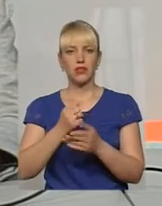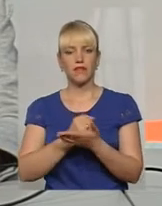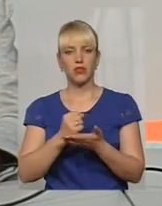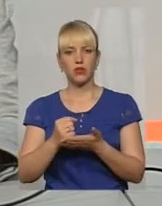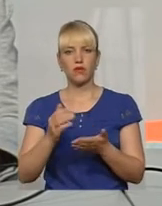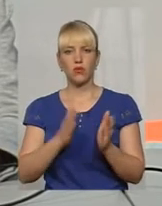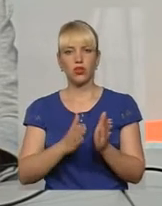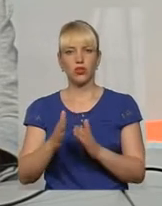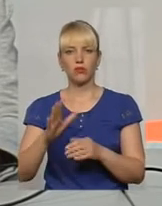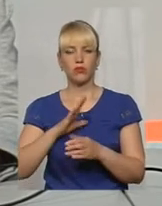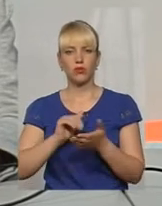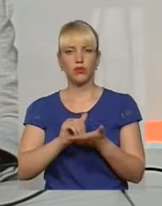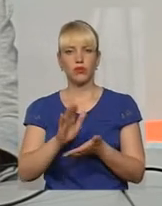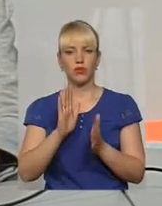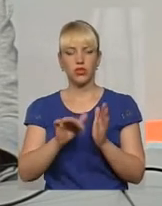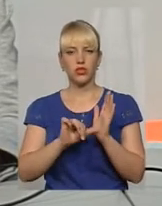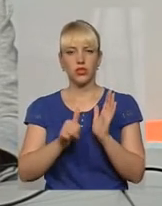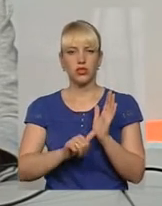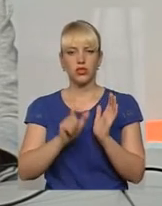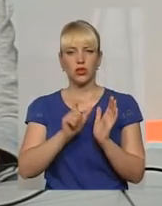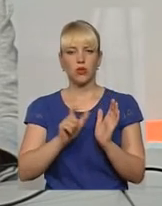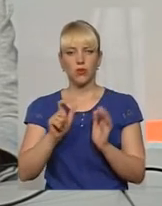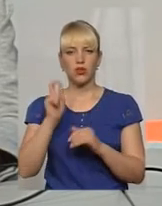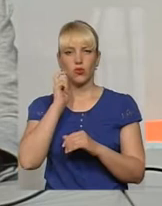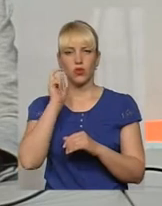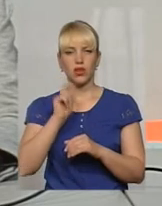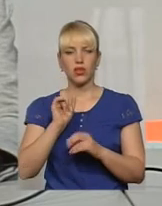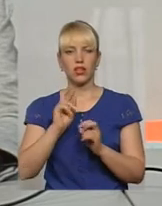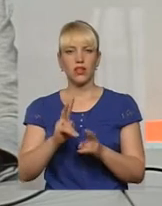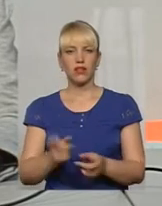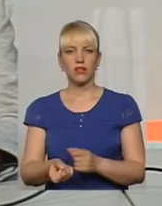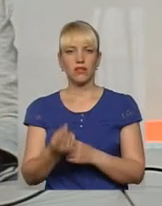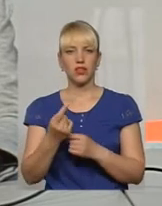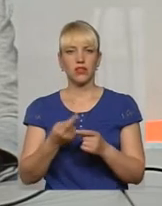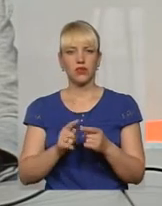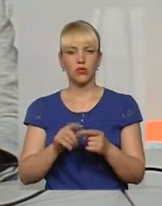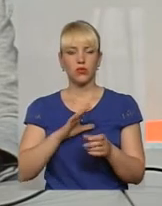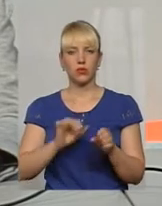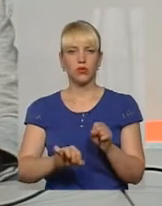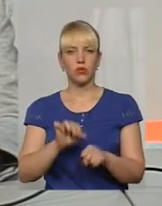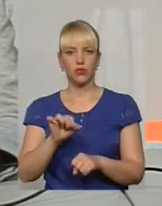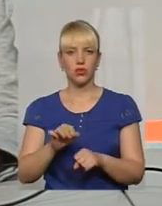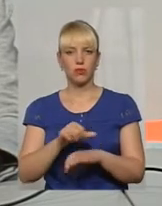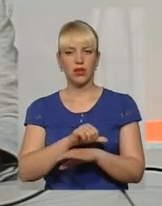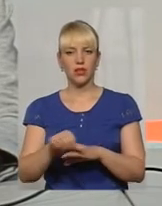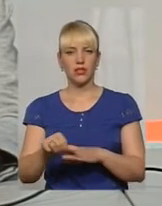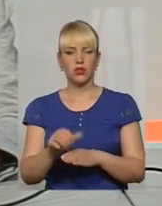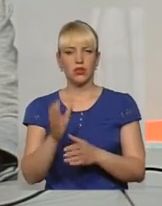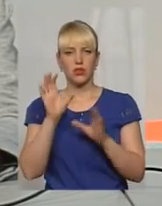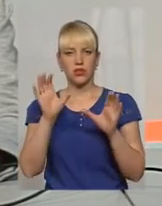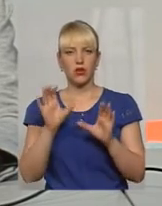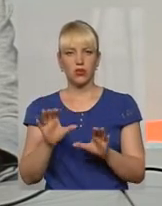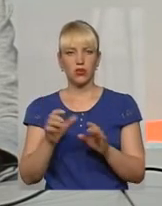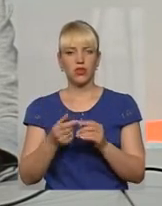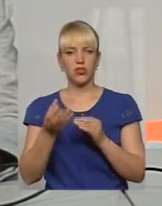відмовлено було лише 16 громадянам України. І, як виявилося, вони були порушниками міграційного законодавства, що